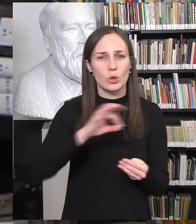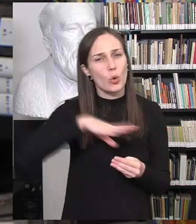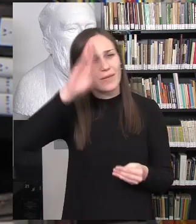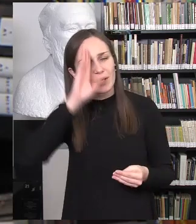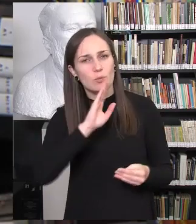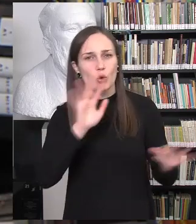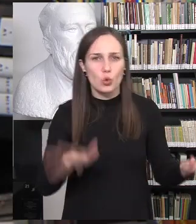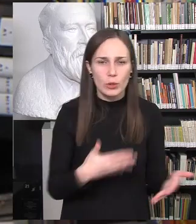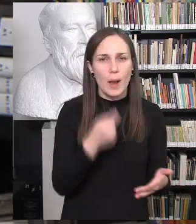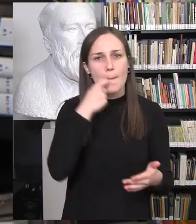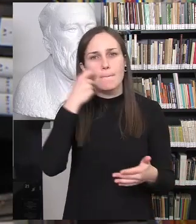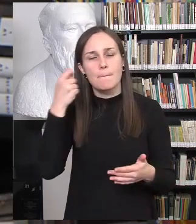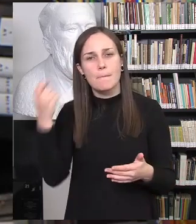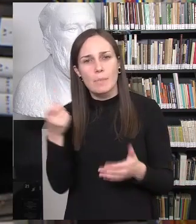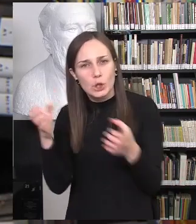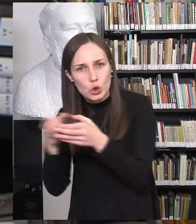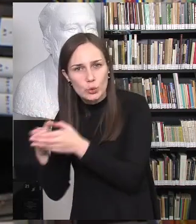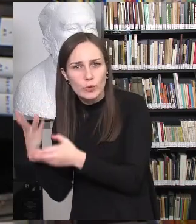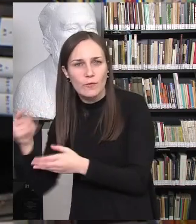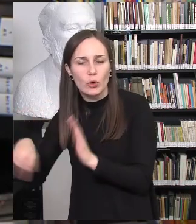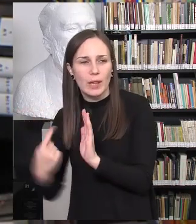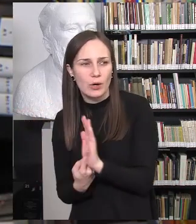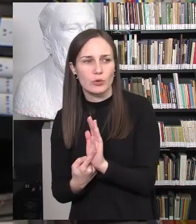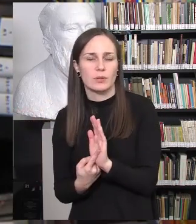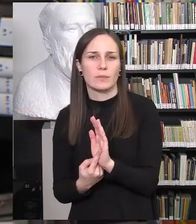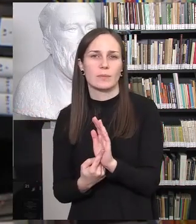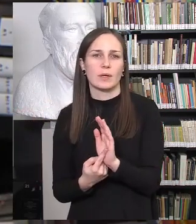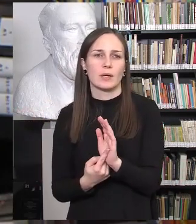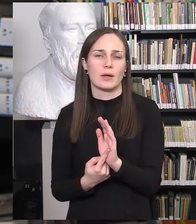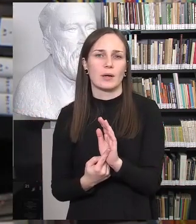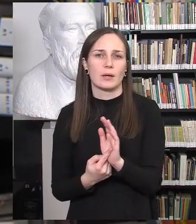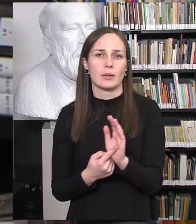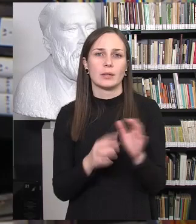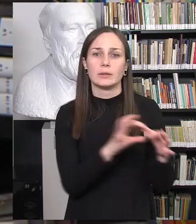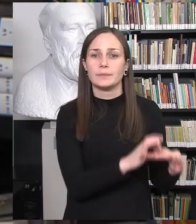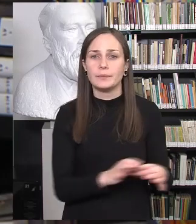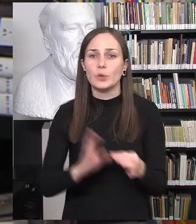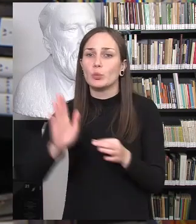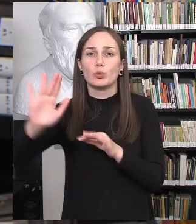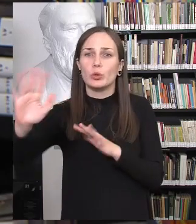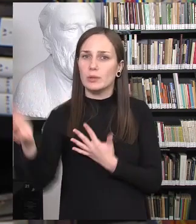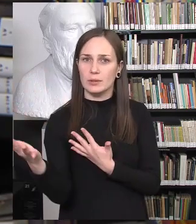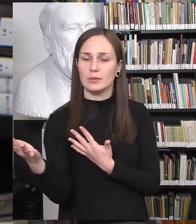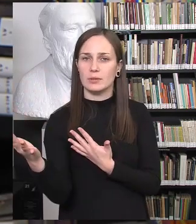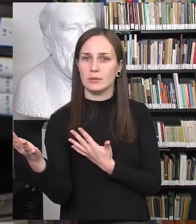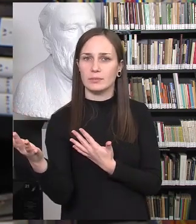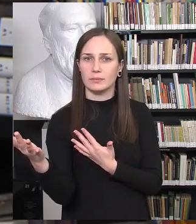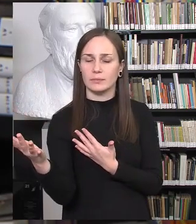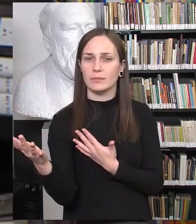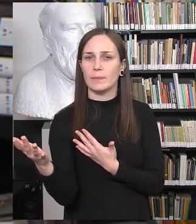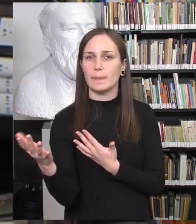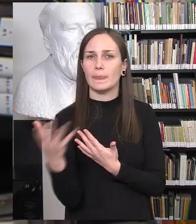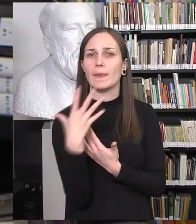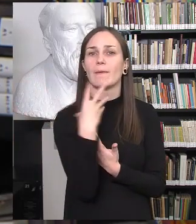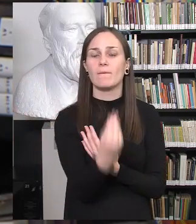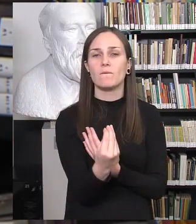klausimų ar mažumų klausimų, neįtraukimas į tą regos lauką, kokias pasėkmės tai sukelia, kaip